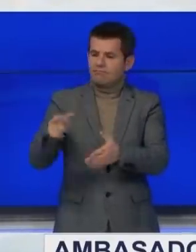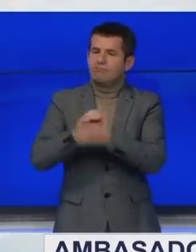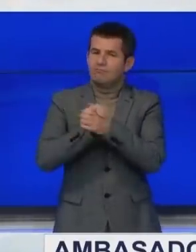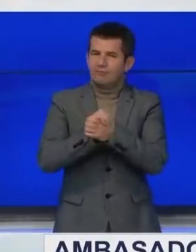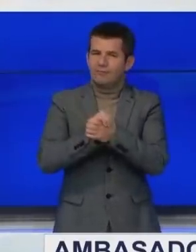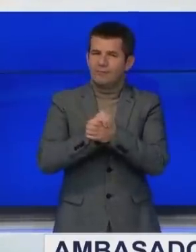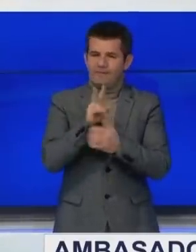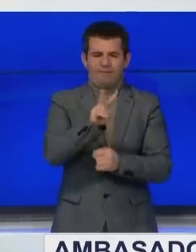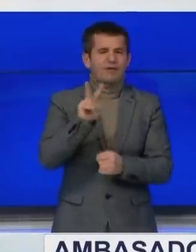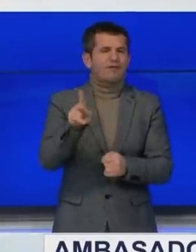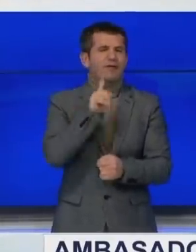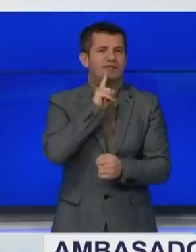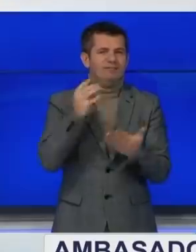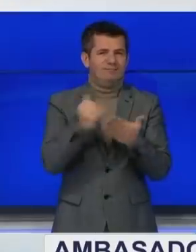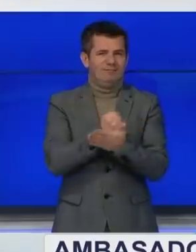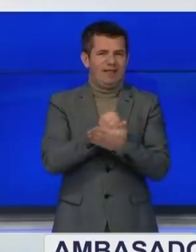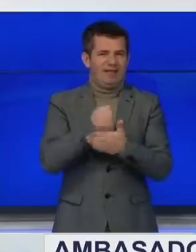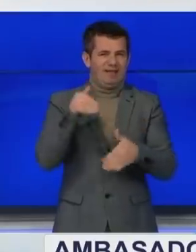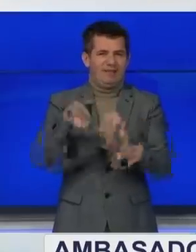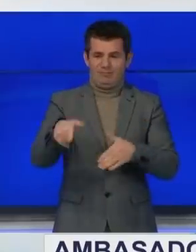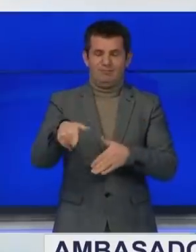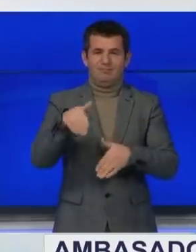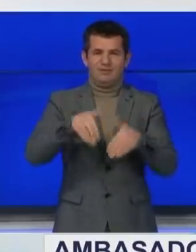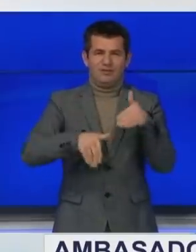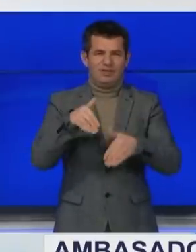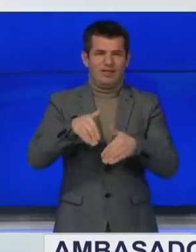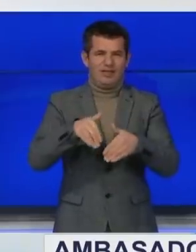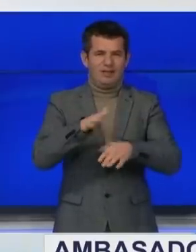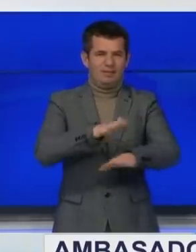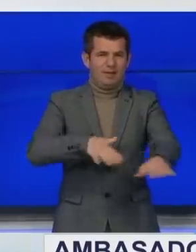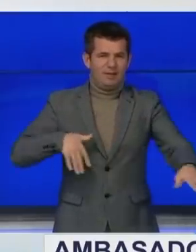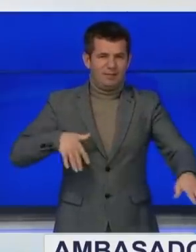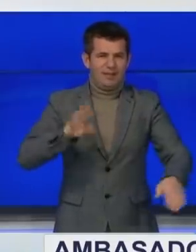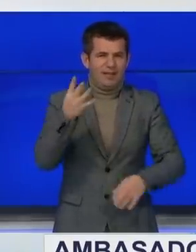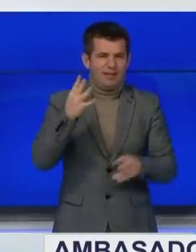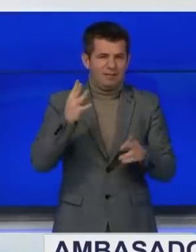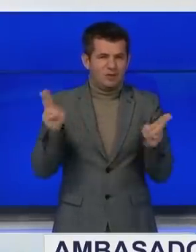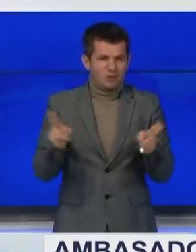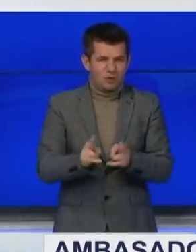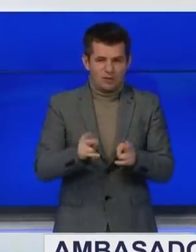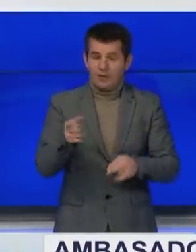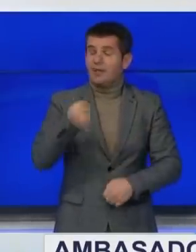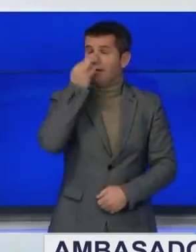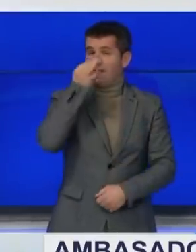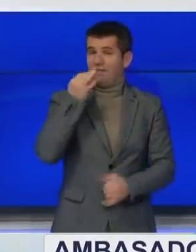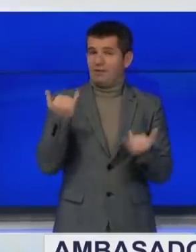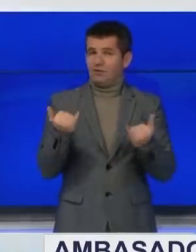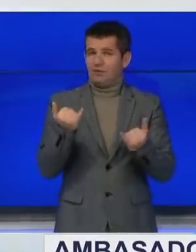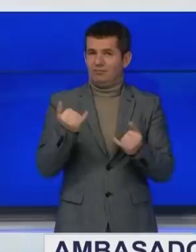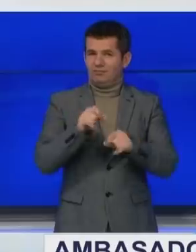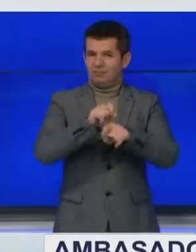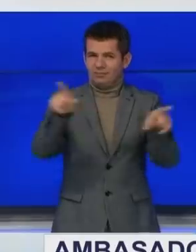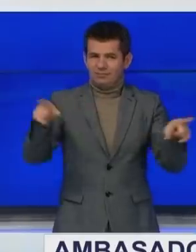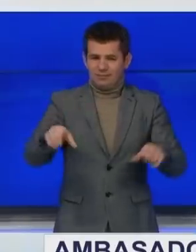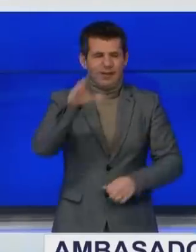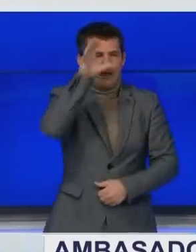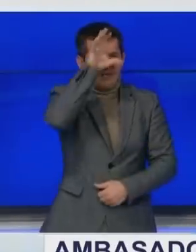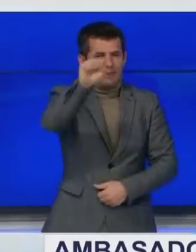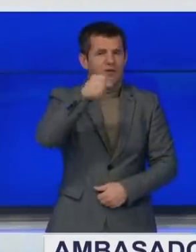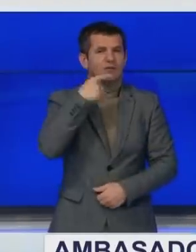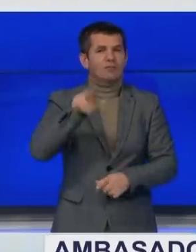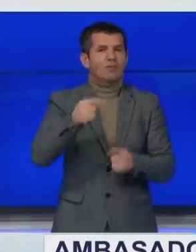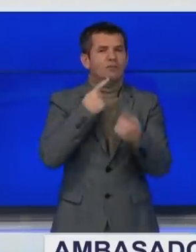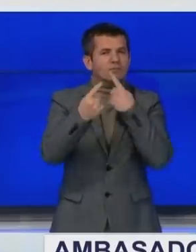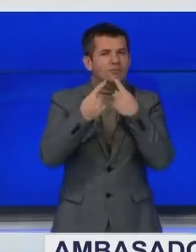vëvën por zgjedjit e para koshme parlamentarët të katër mbëdhjet shkurtit. Në përmijet një postimi në Twitter, ambasadori të regonëse në takimu